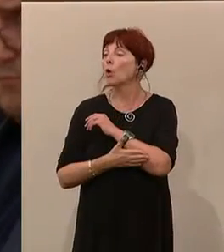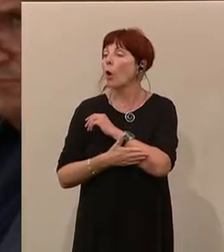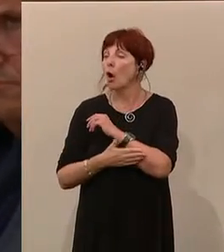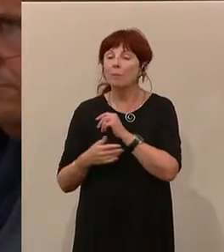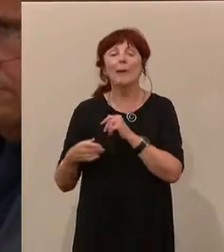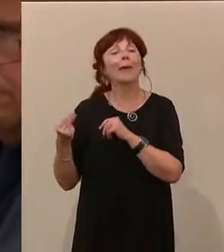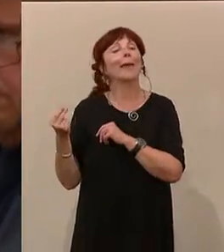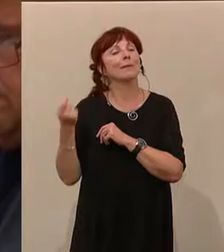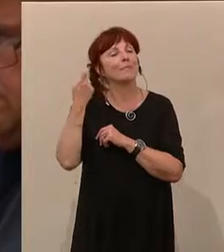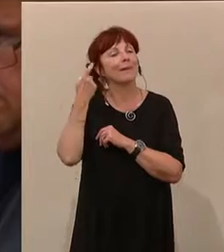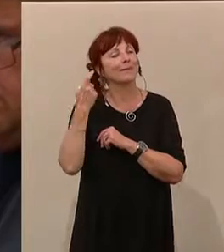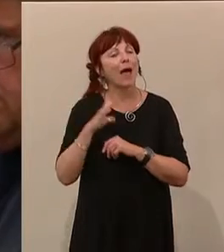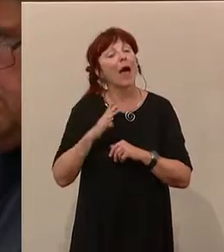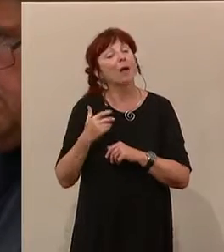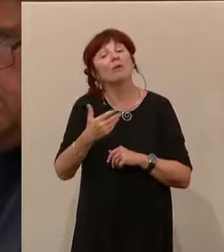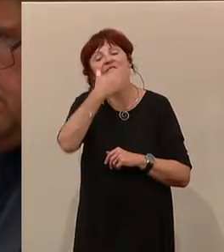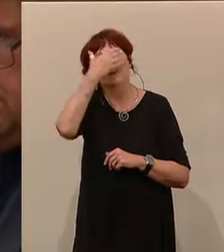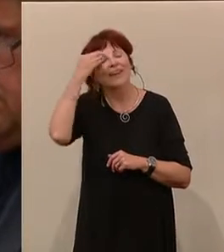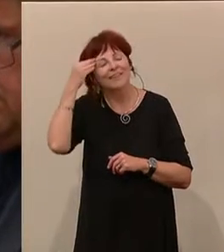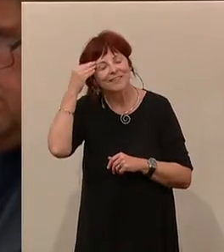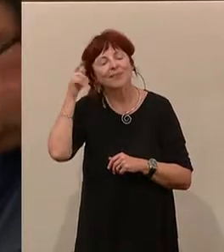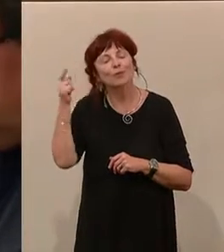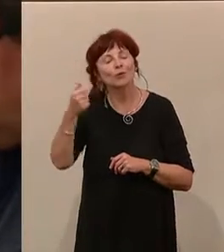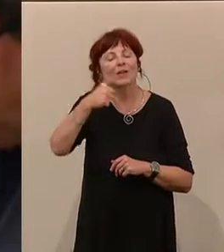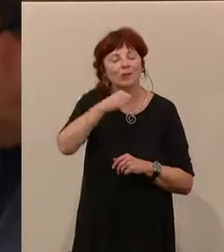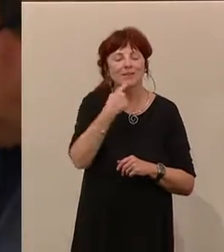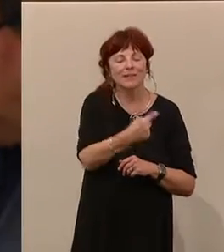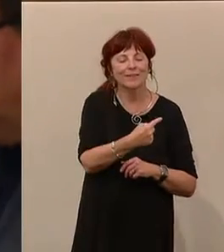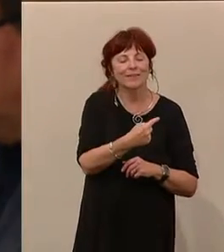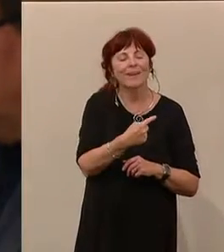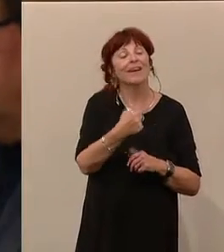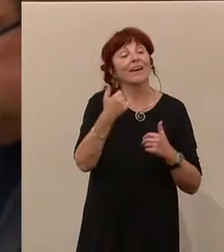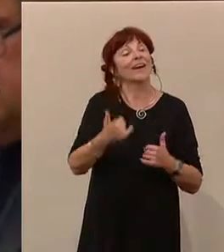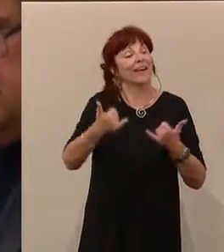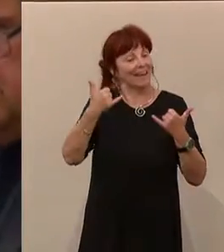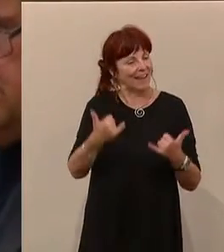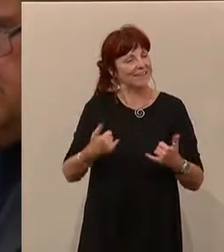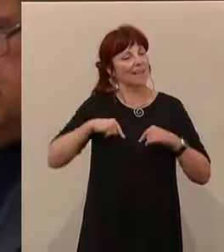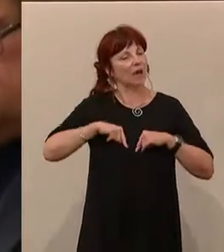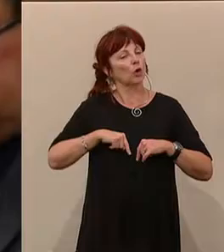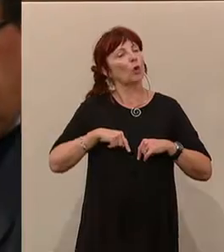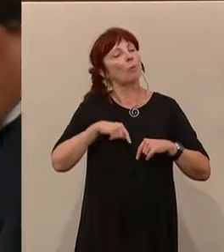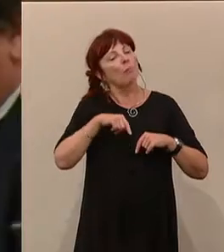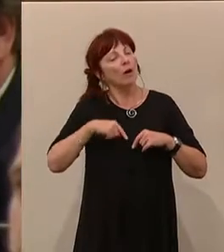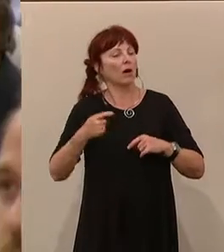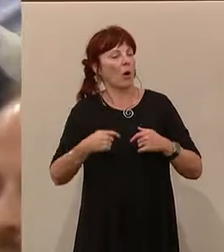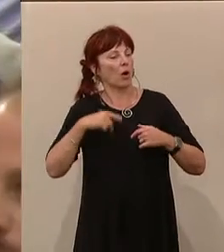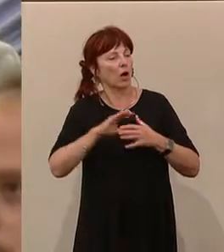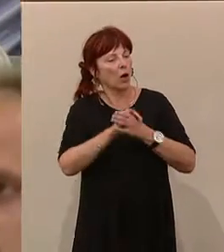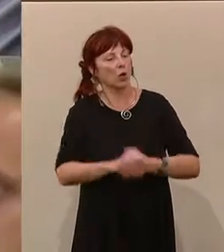aber dazu zu sagen, dass Ihr Kanzler, Ihr ehemaliger, jetziger Klubobmann, 55 Millionen